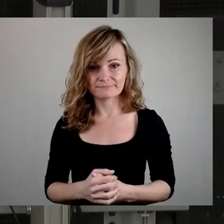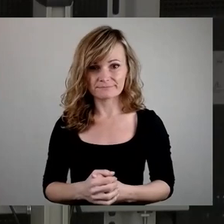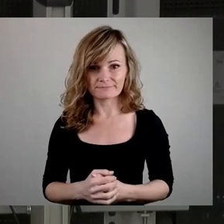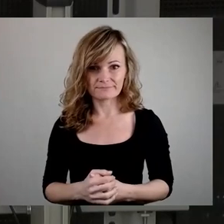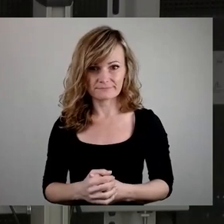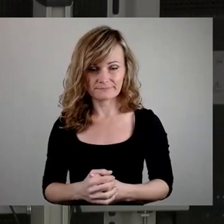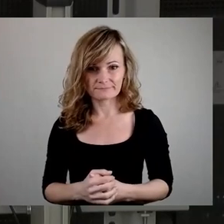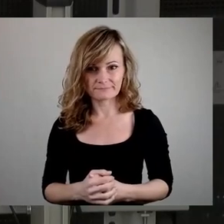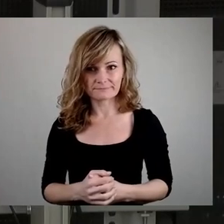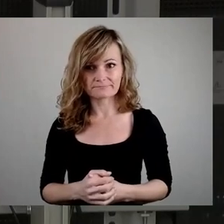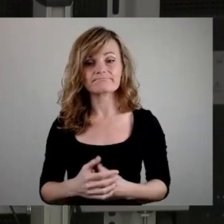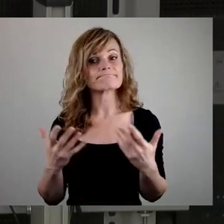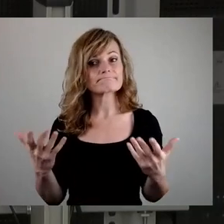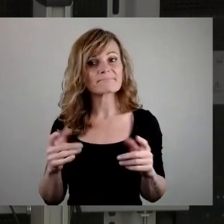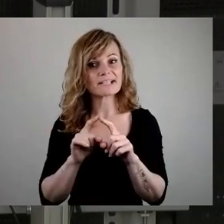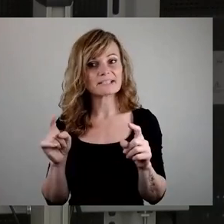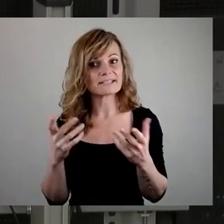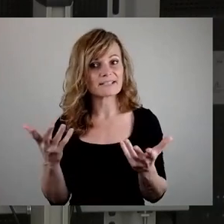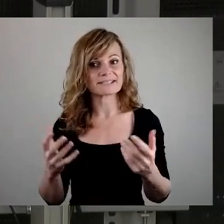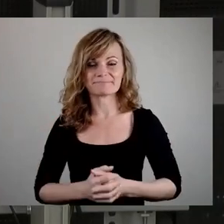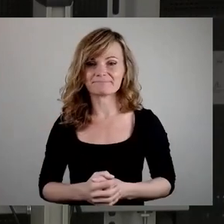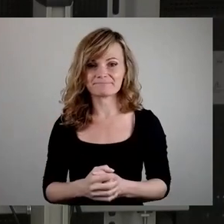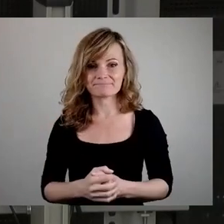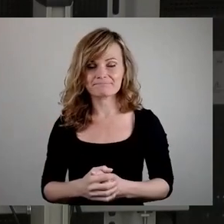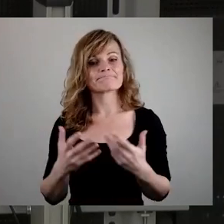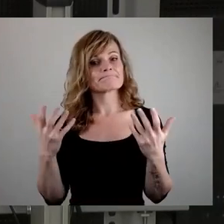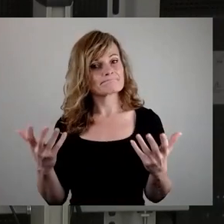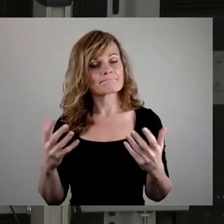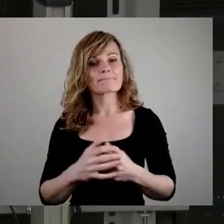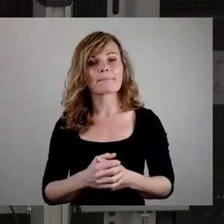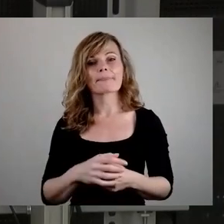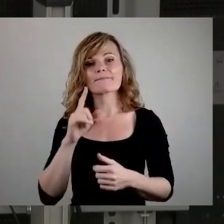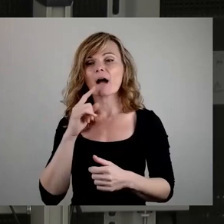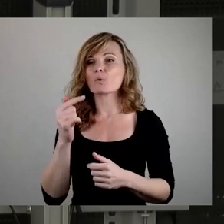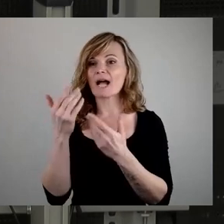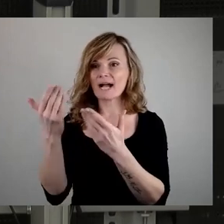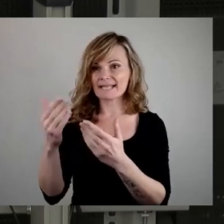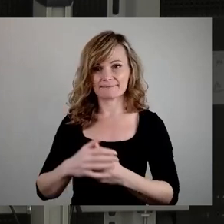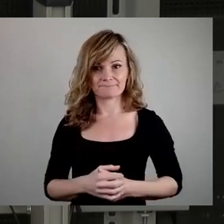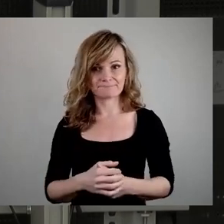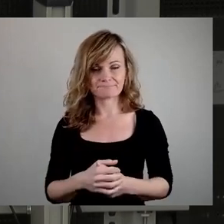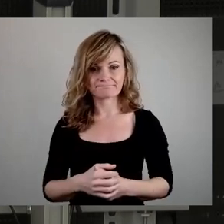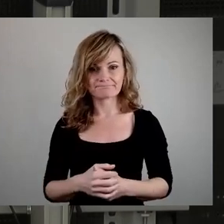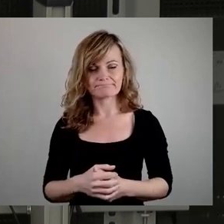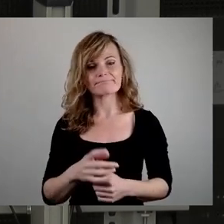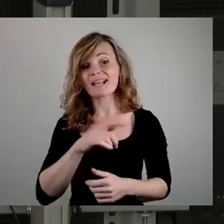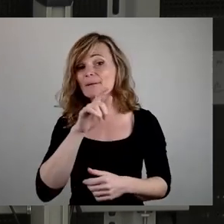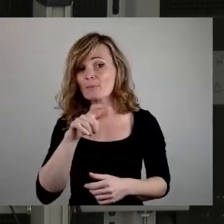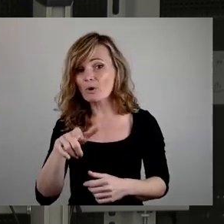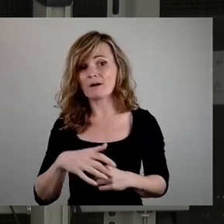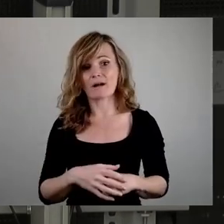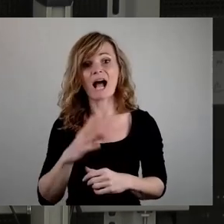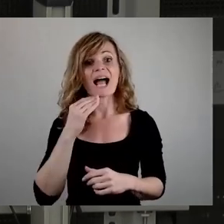Worum geht es? Es geht eben, Frau Dagen, nicht nur, also Bürger und Anwohner